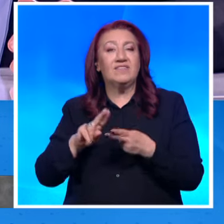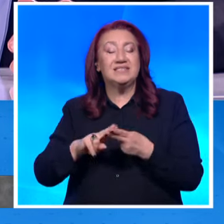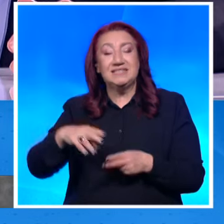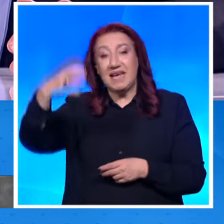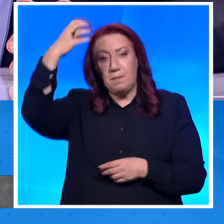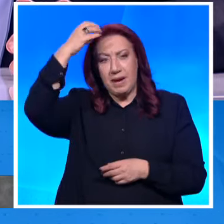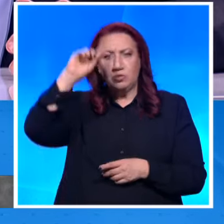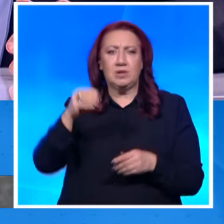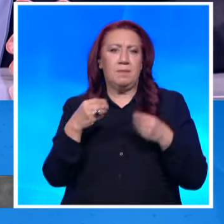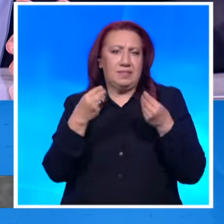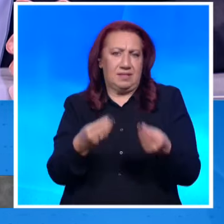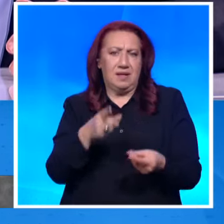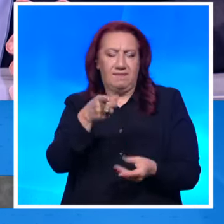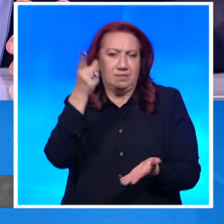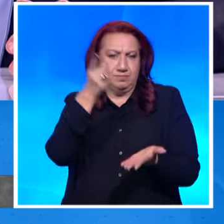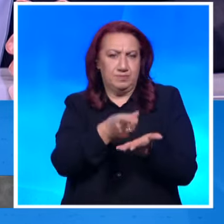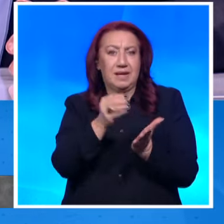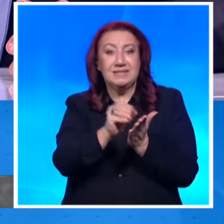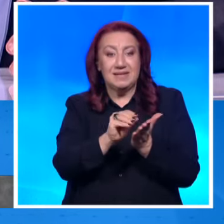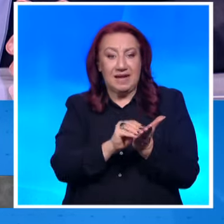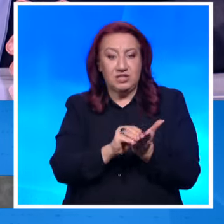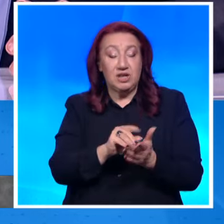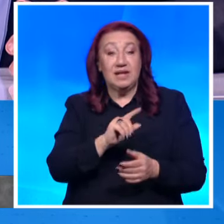желанието не на българския княз Борис тогава,